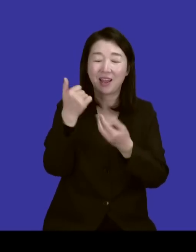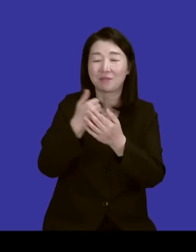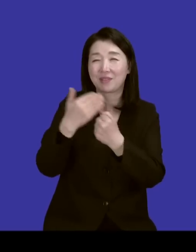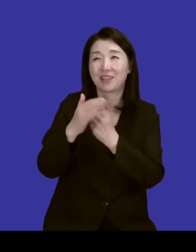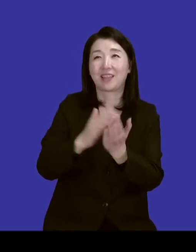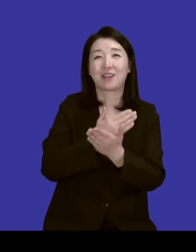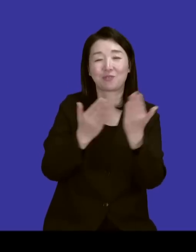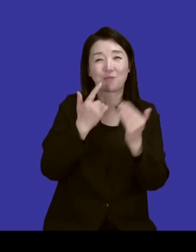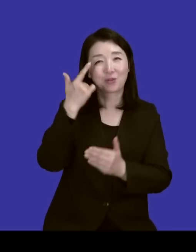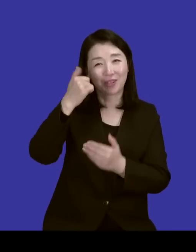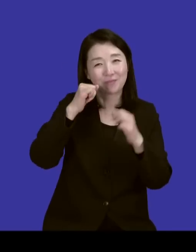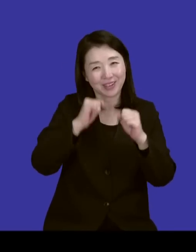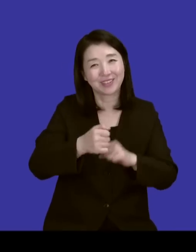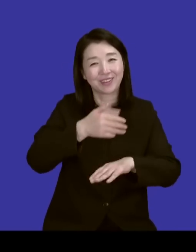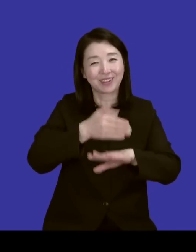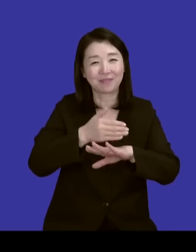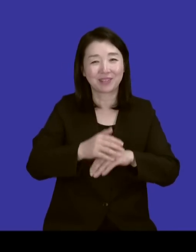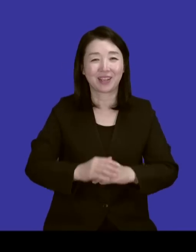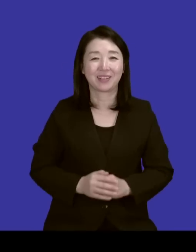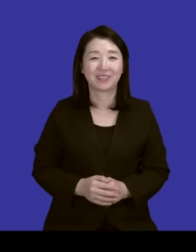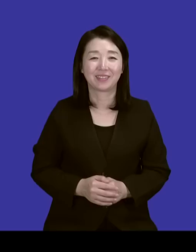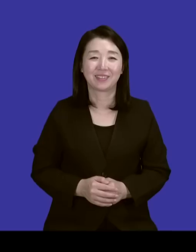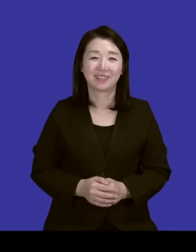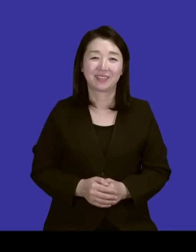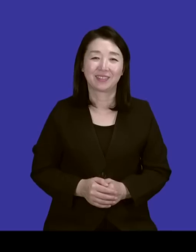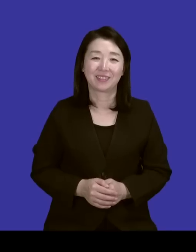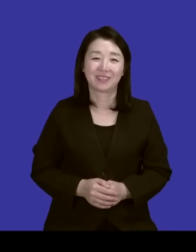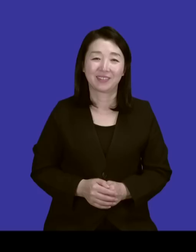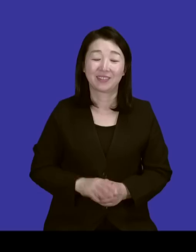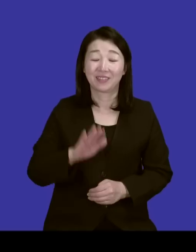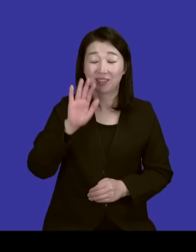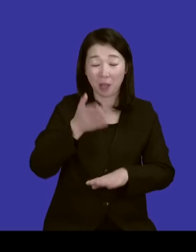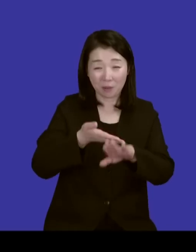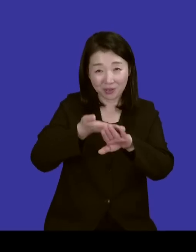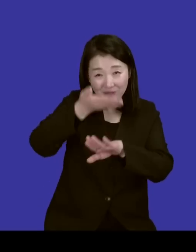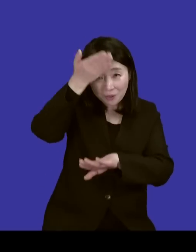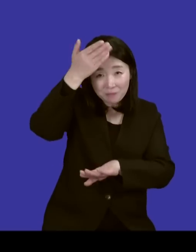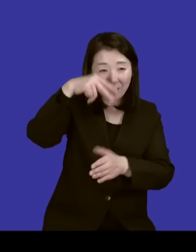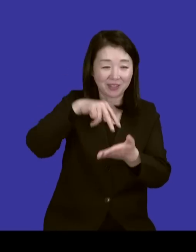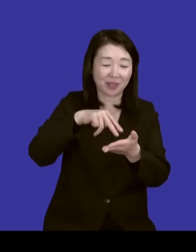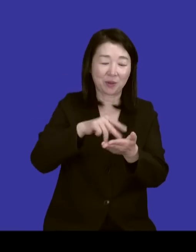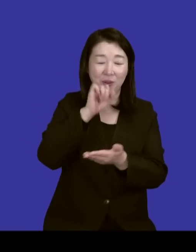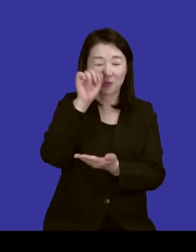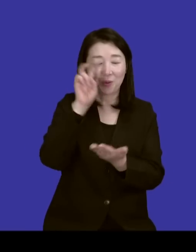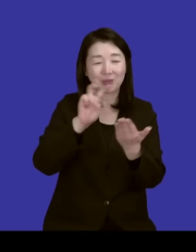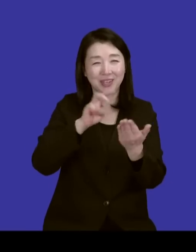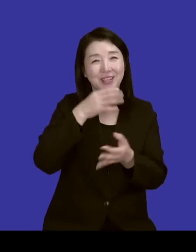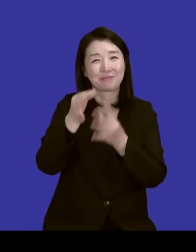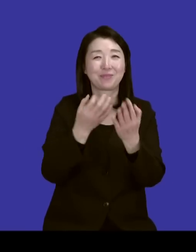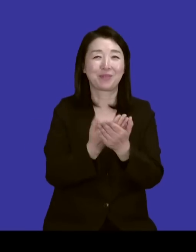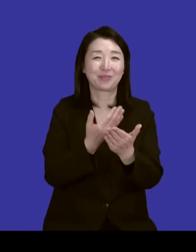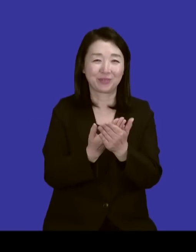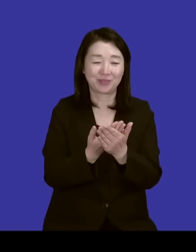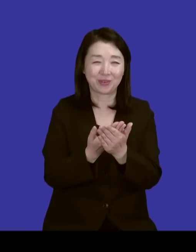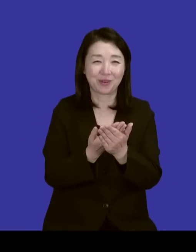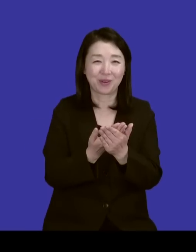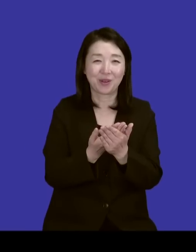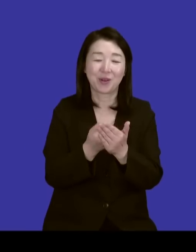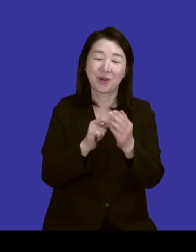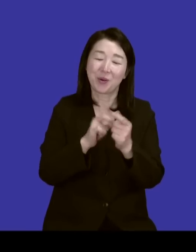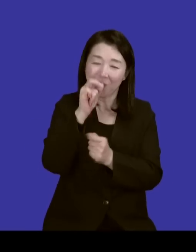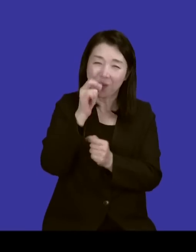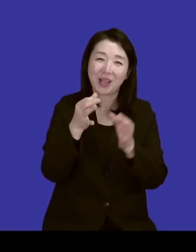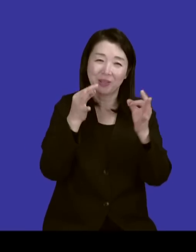목사님으로서 계셔서 너무 감사하고요. 앞으로도 저희 음악 선배님으로서 또 좋은 찬양도 불러주시고 오래오래 건강하시면서